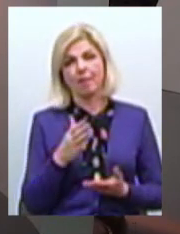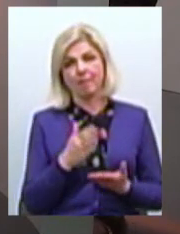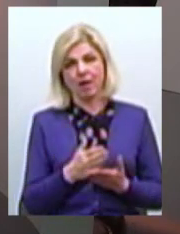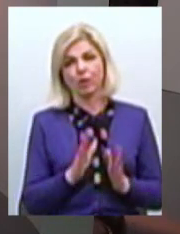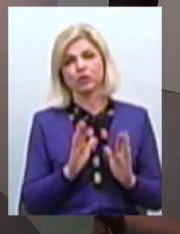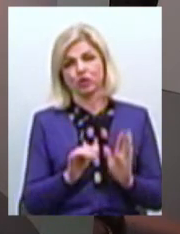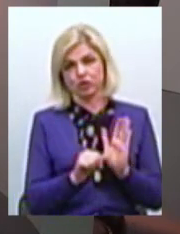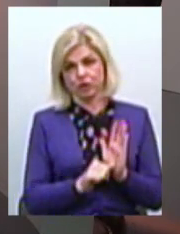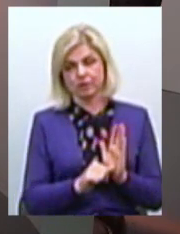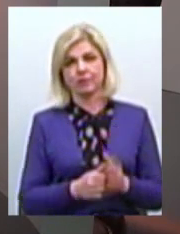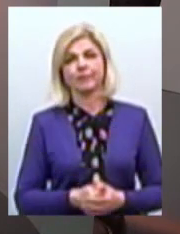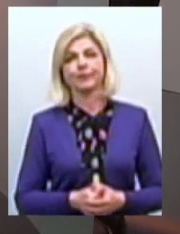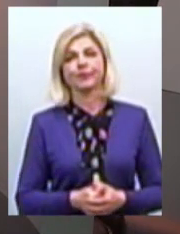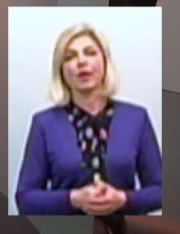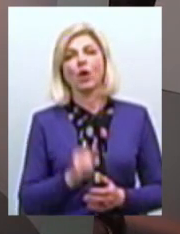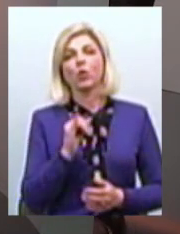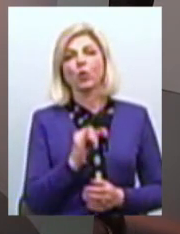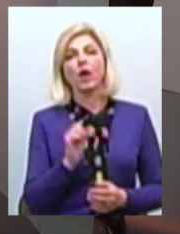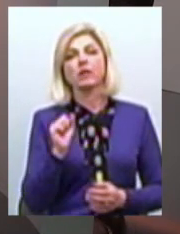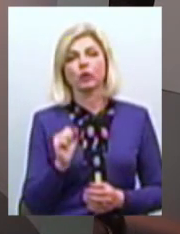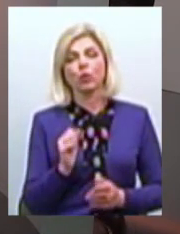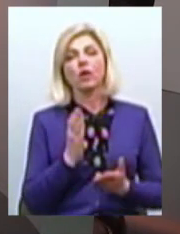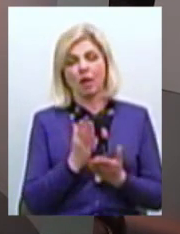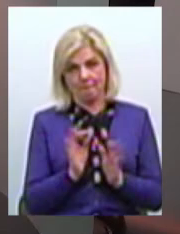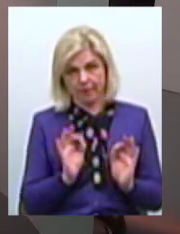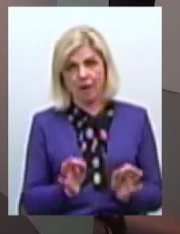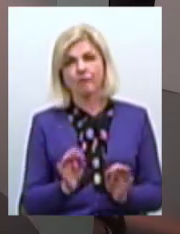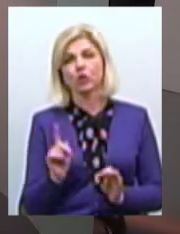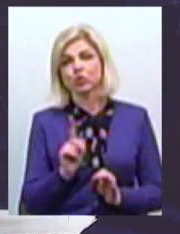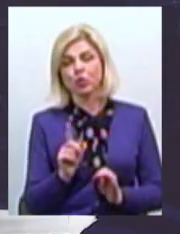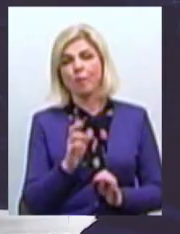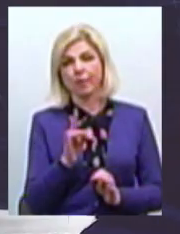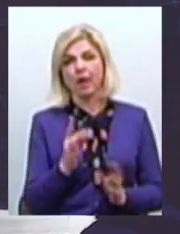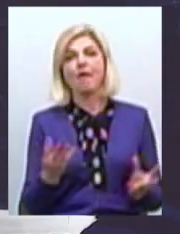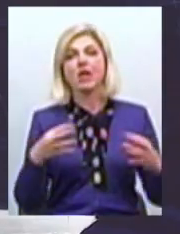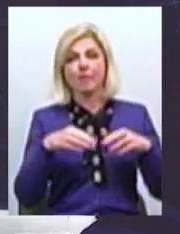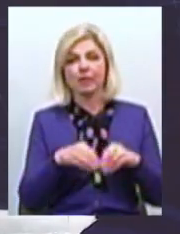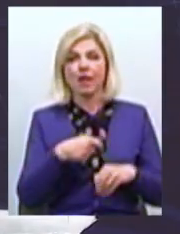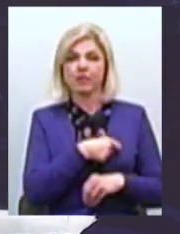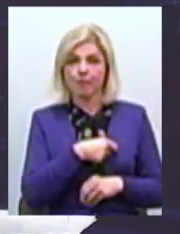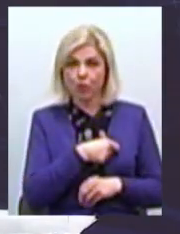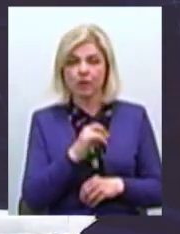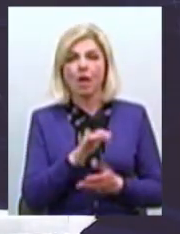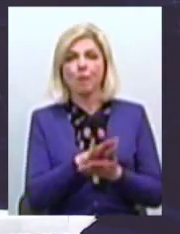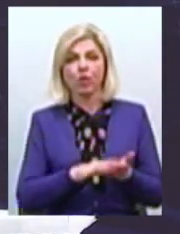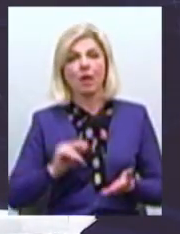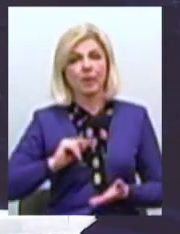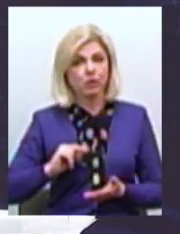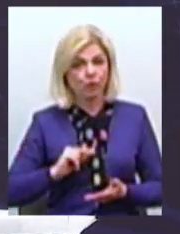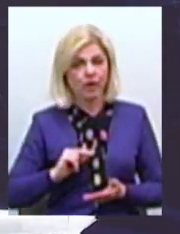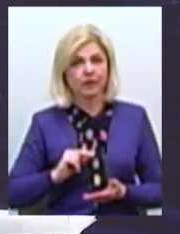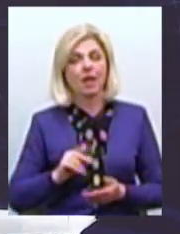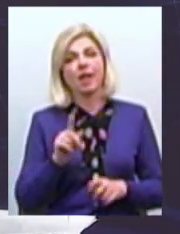лише шість Я прокоментую, Юрій Анатолійович має рацію, що сьогодні, в тому числі, для того, щоб об'єднати депутатів І подальшим працювати, є